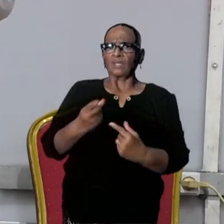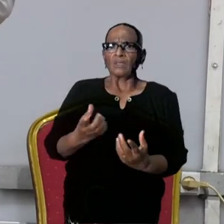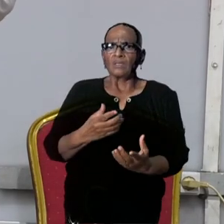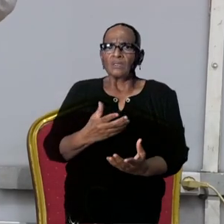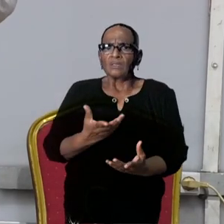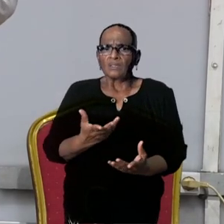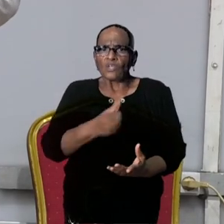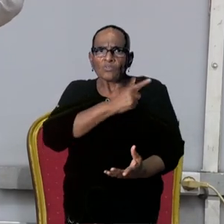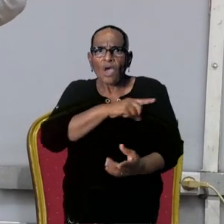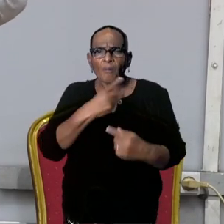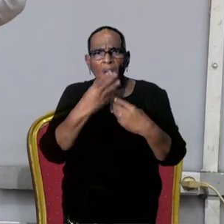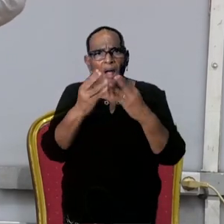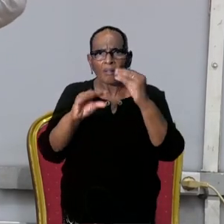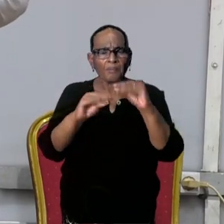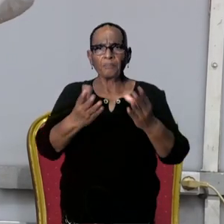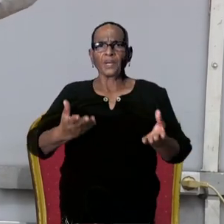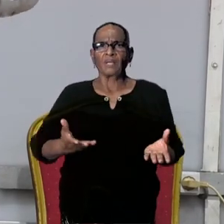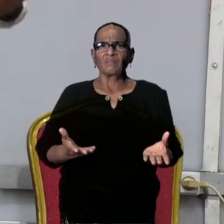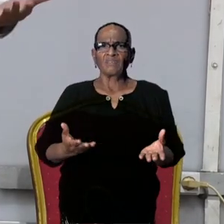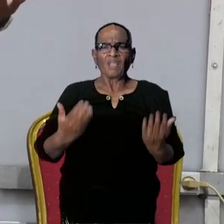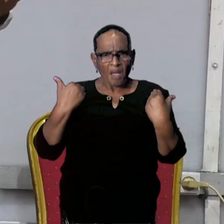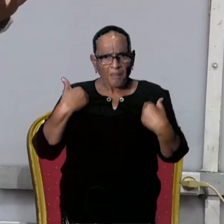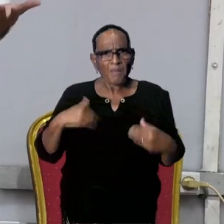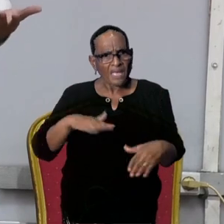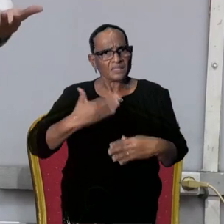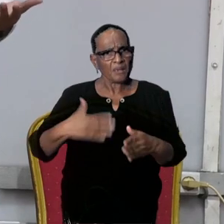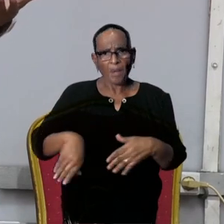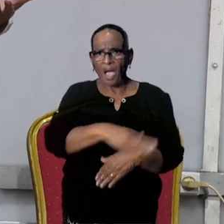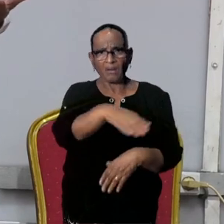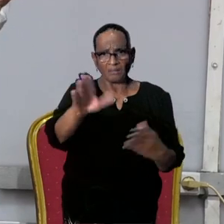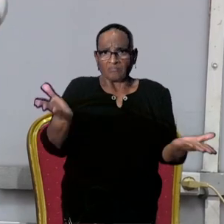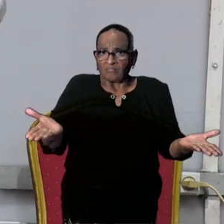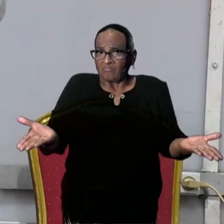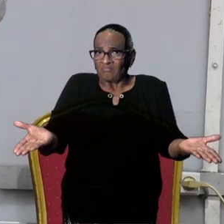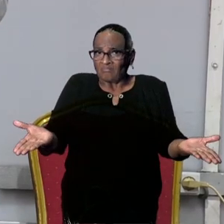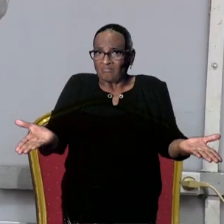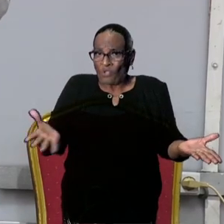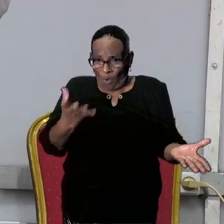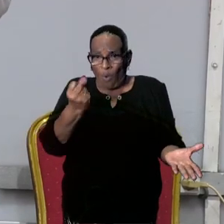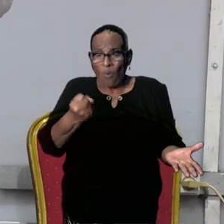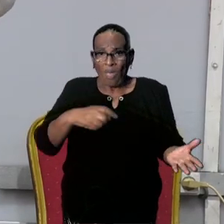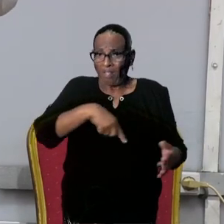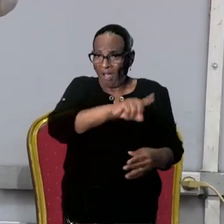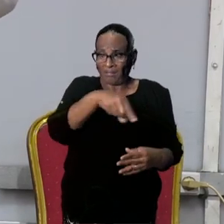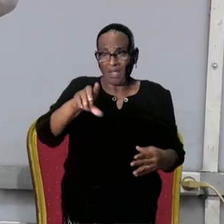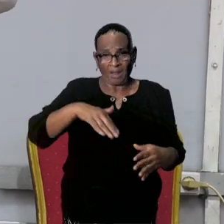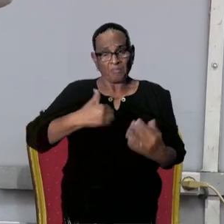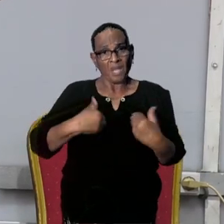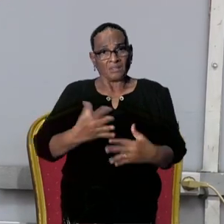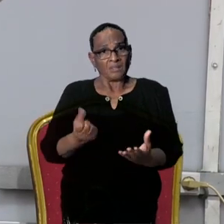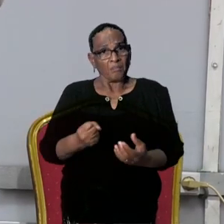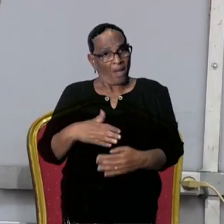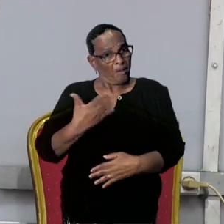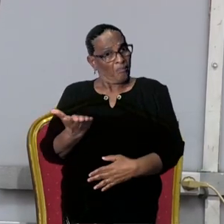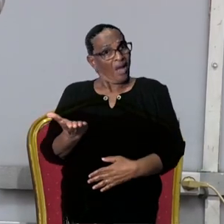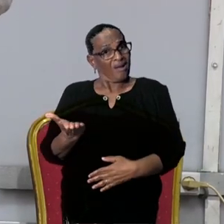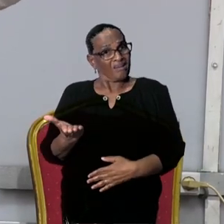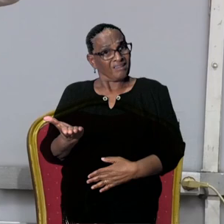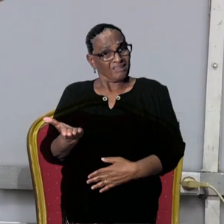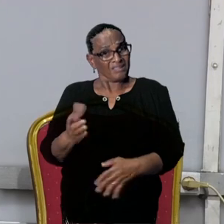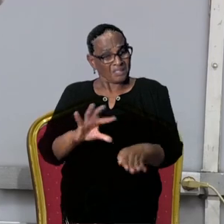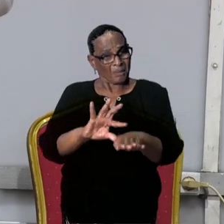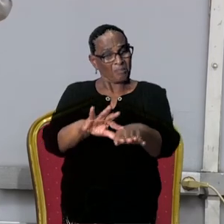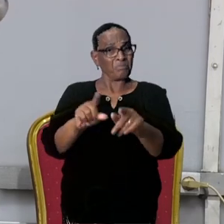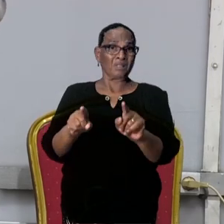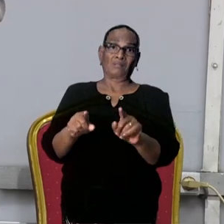feite, wat u zegt minister, is dat de mensen mogen overtreden als ze dringende behoeftes hebben. Is er een gedoogd beleid dan?